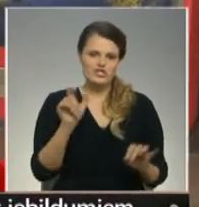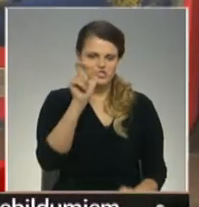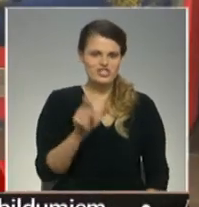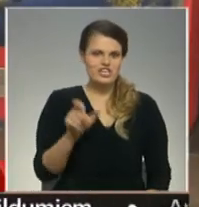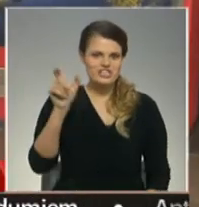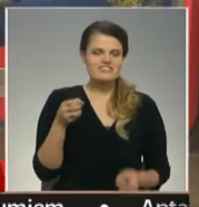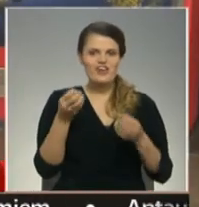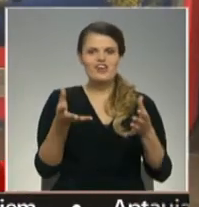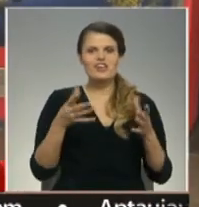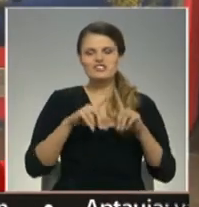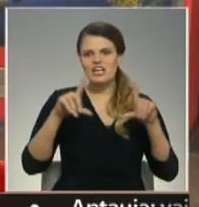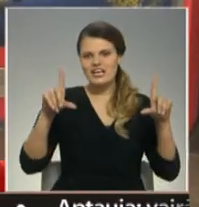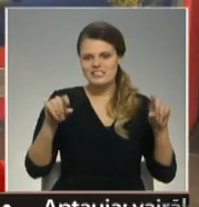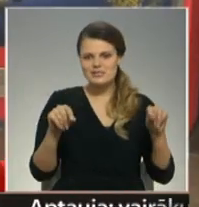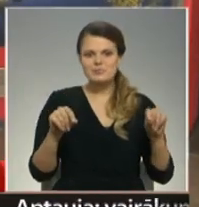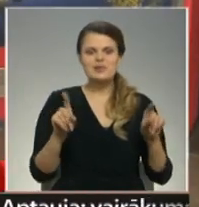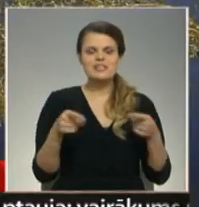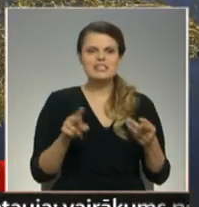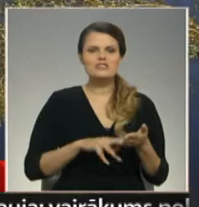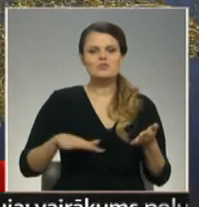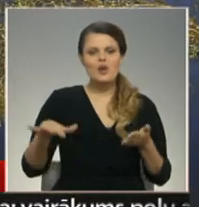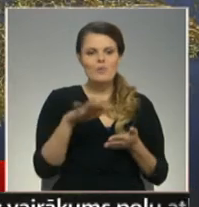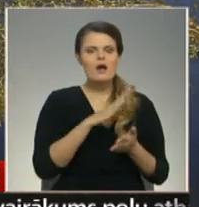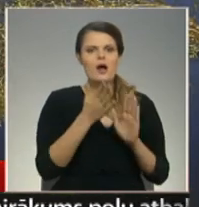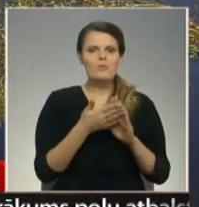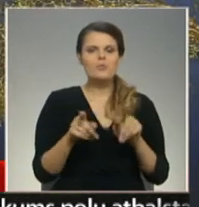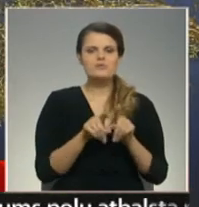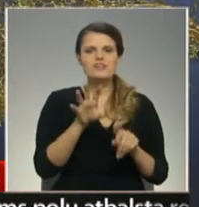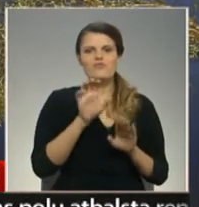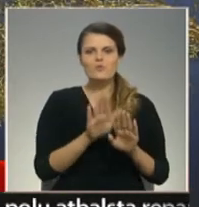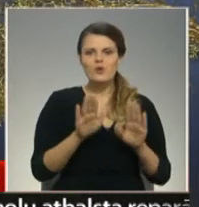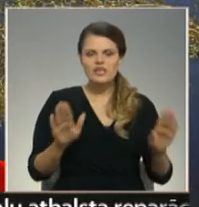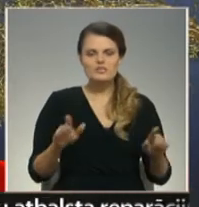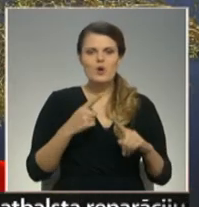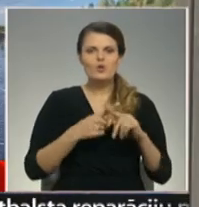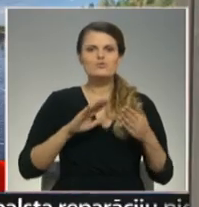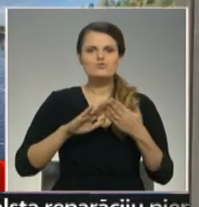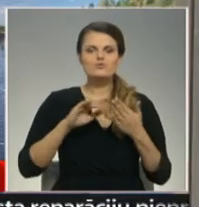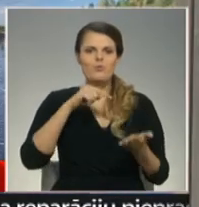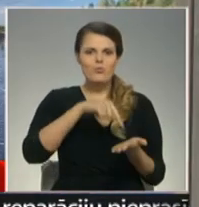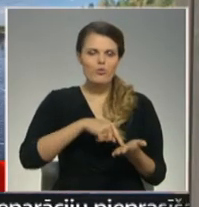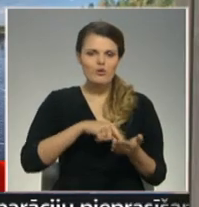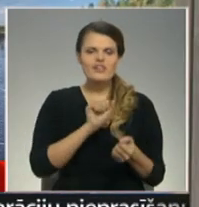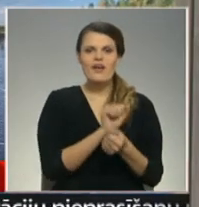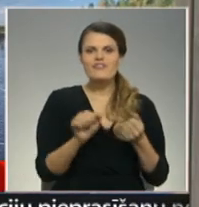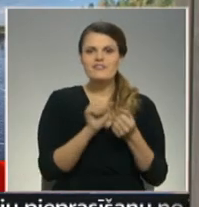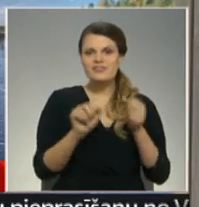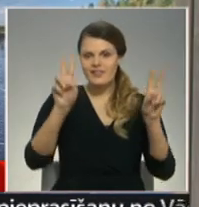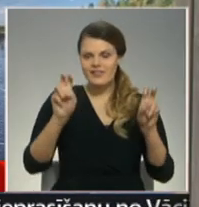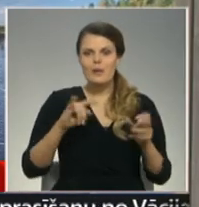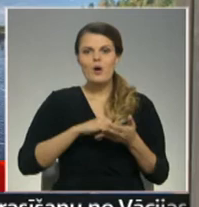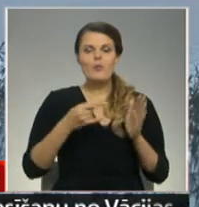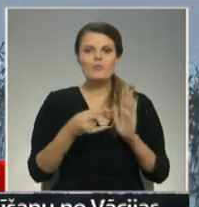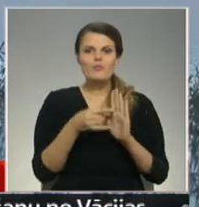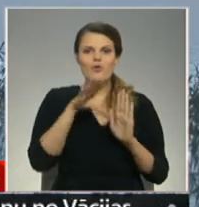Krāšņākās fotogrāfijas ar Rāznas Nacionālo parku apkopotas arī foto izstādēja Krustpunktā Daba, kas ir projekta Latvijas ilgspējīgas